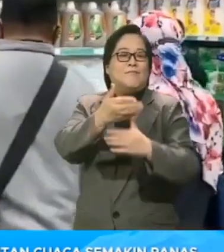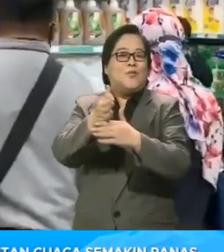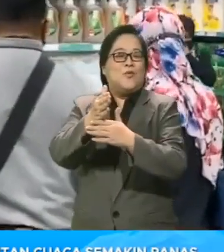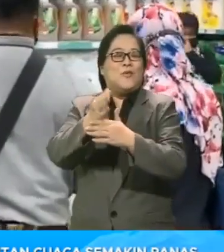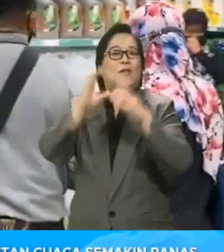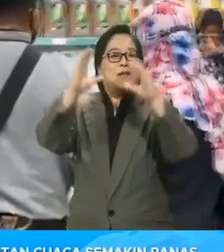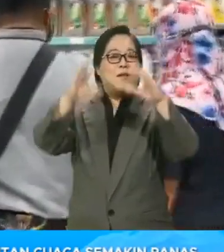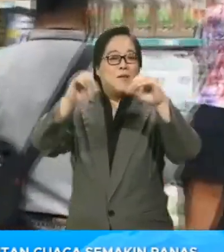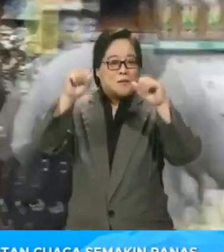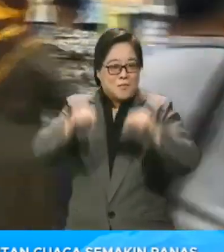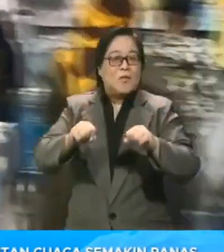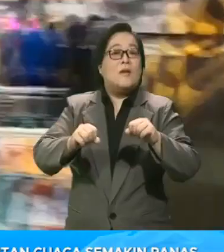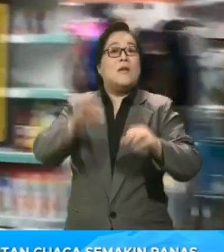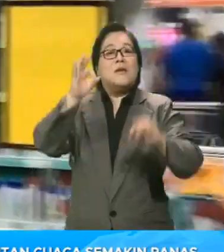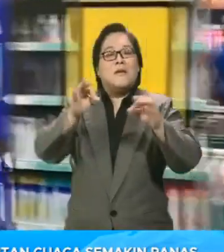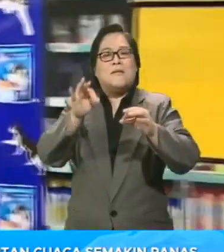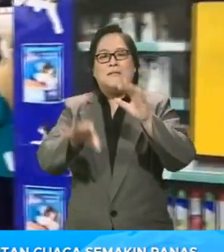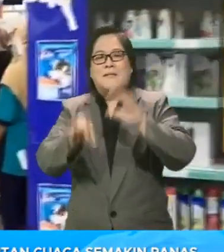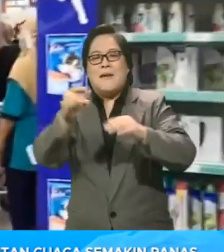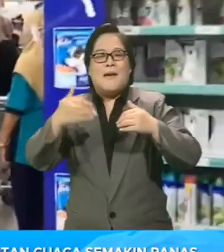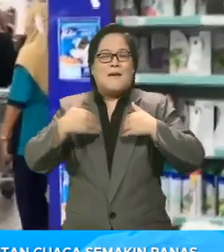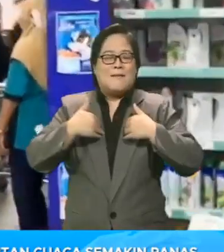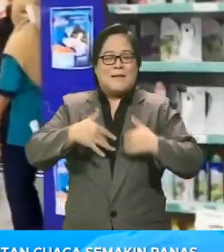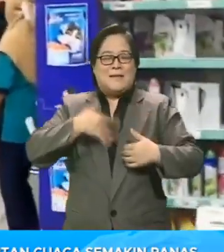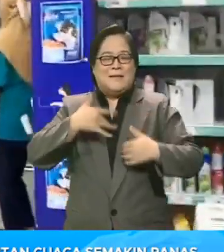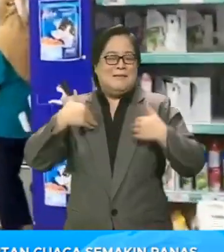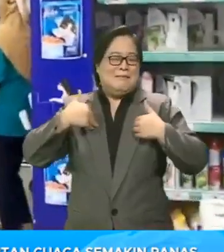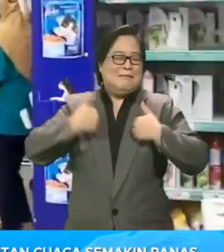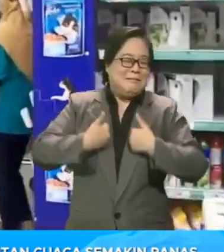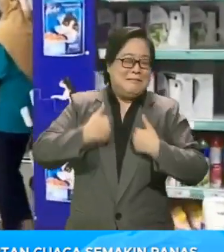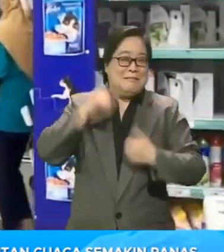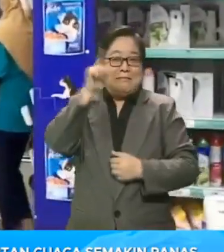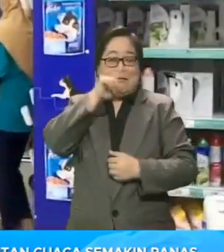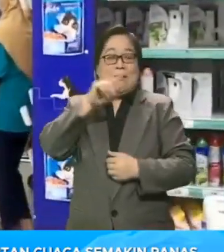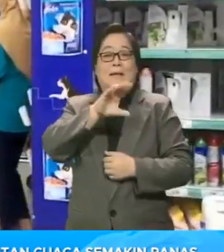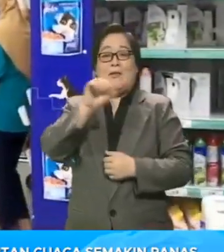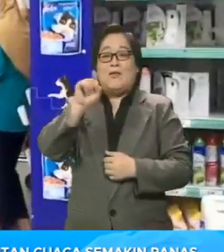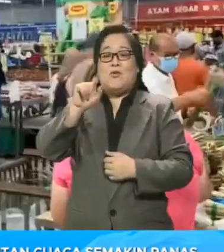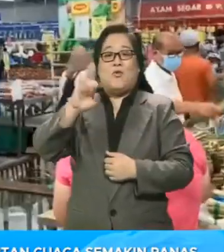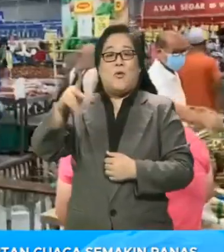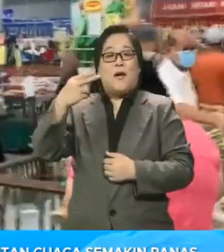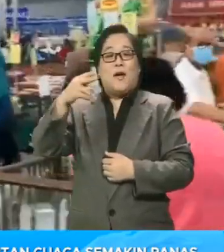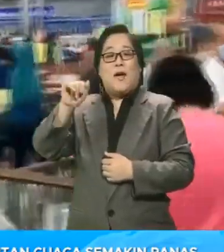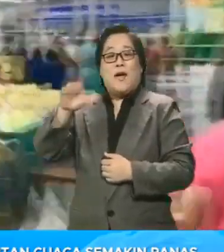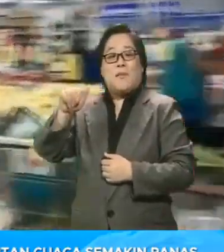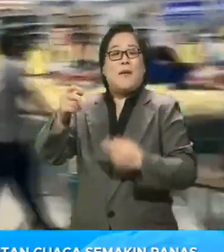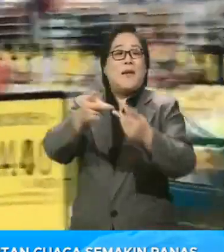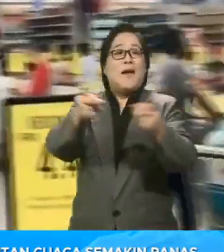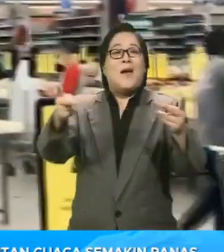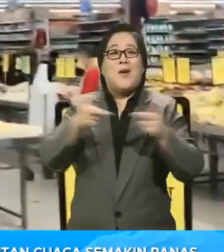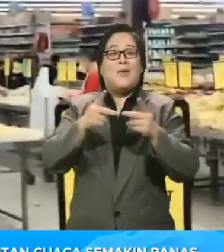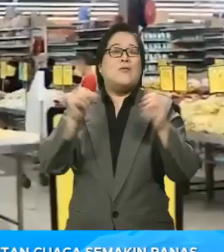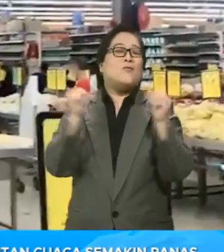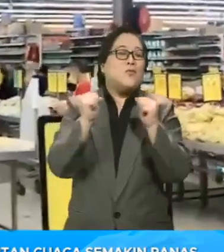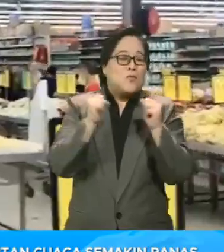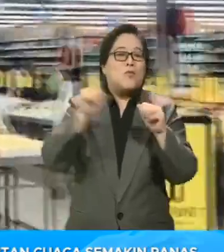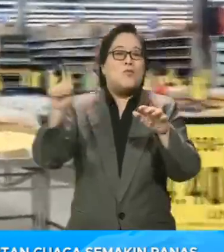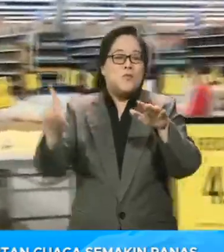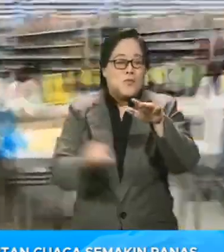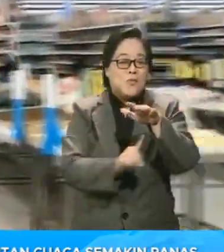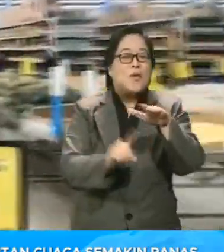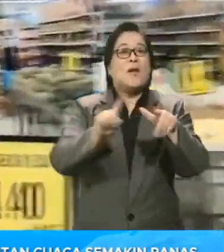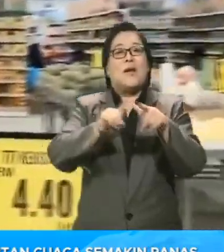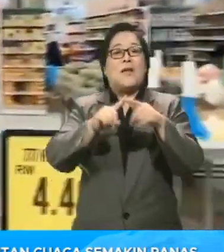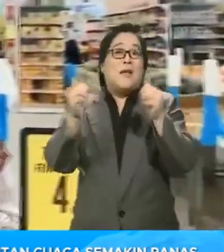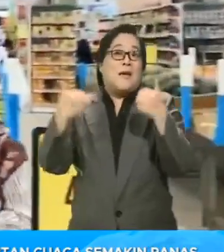langkah yang boleh diambil jika didapati ada simptom keletihan dan strok haba termasuk berada di kawasan yang lebih sejuk atau dilengkapi